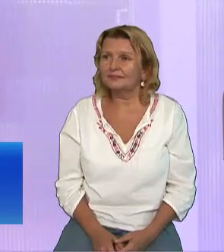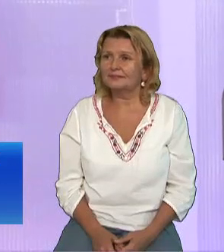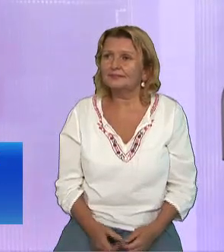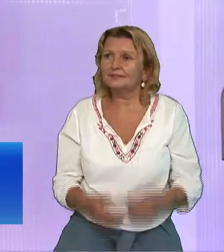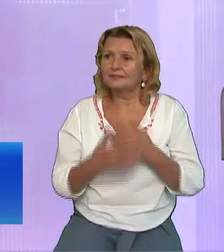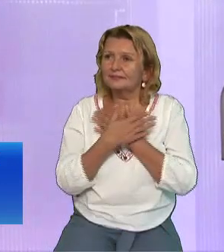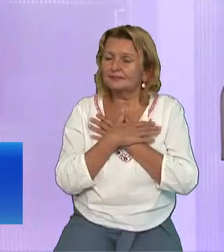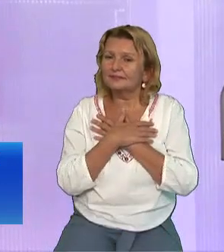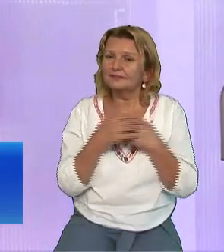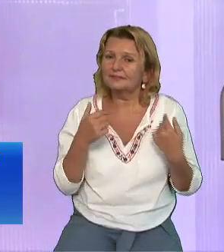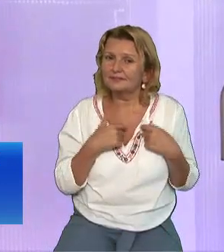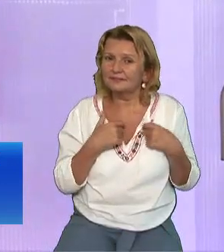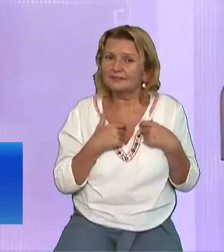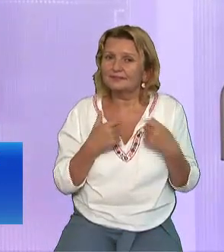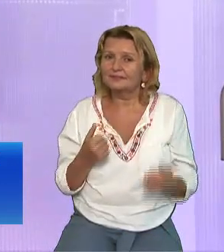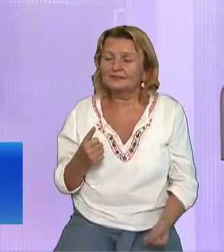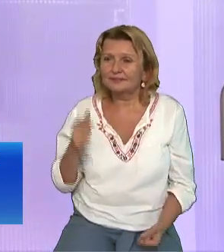Aveți ideea ce înseamnă această întrebare? Ce?